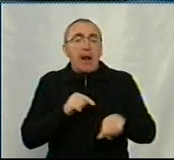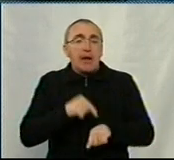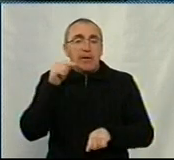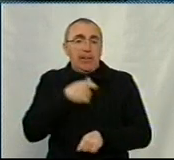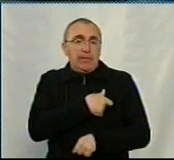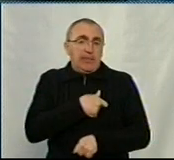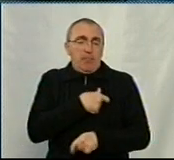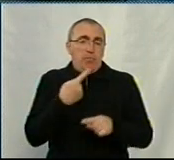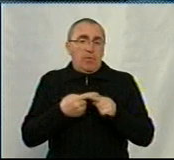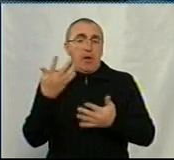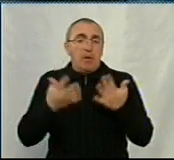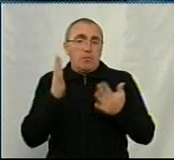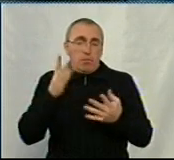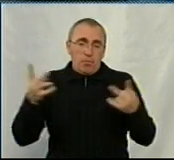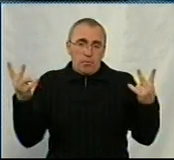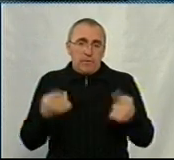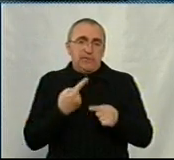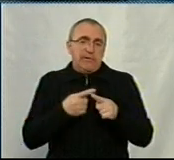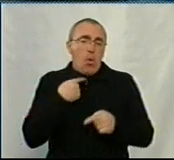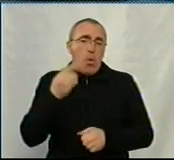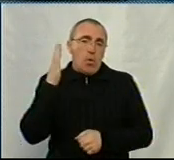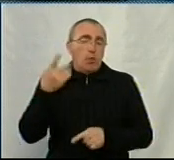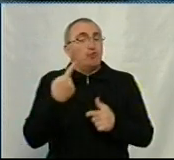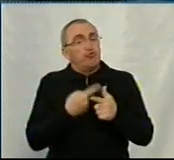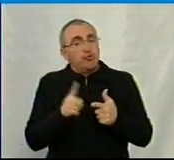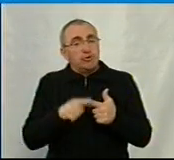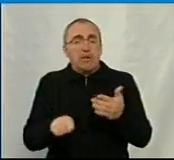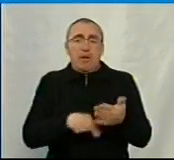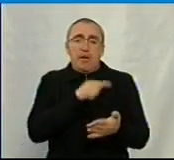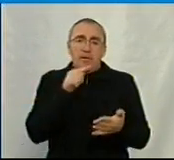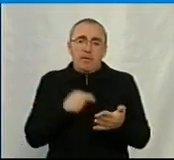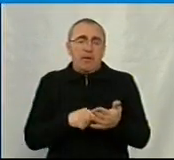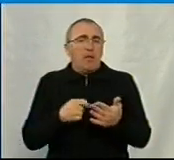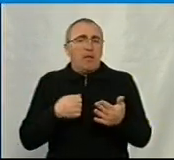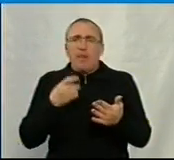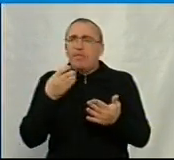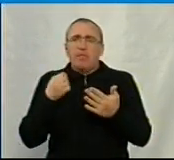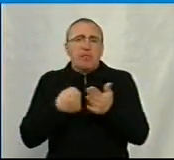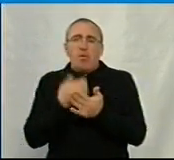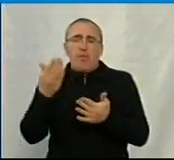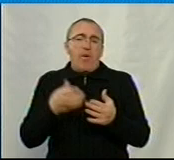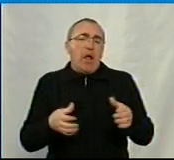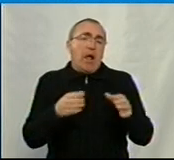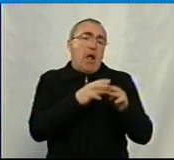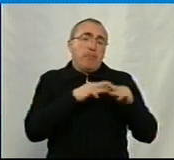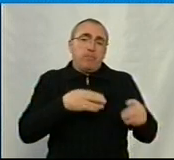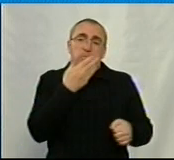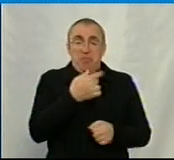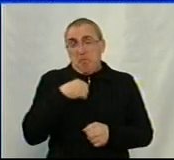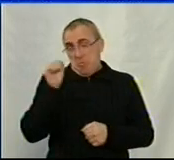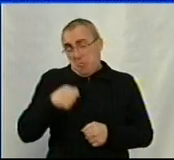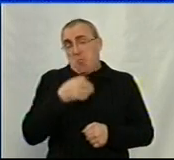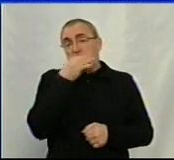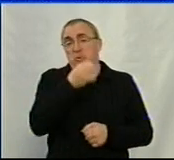депутати на це, якщо це буде потрібно за це голосувати? Чи питання абсолютно не до вас, як Абмін? Будь ласка. Та ні, я можу